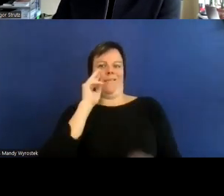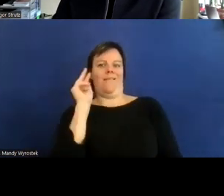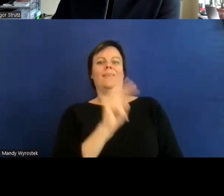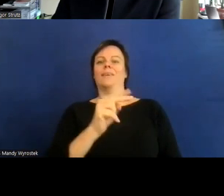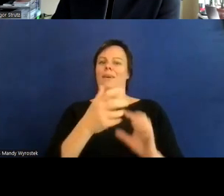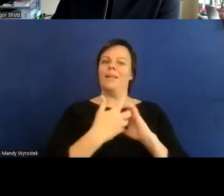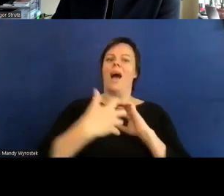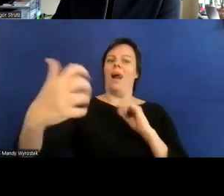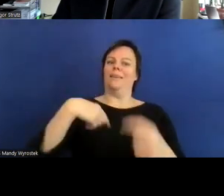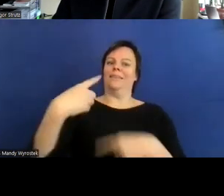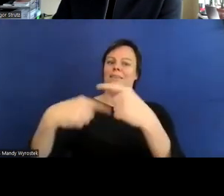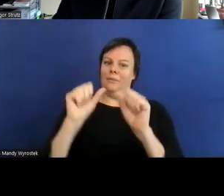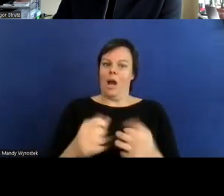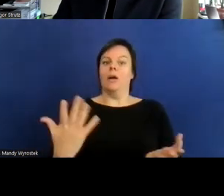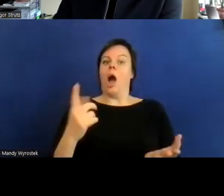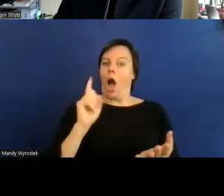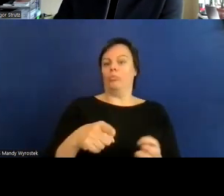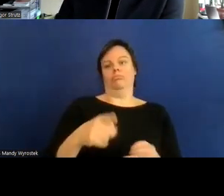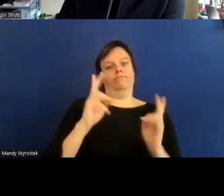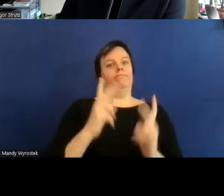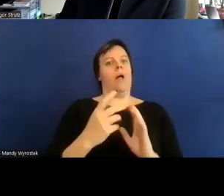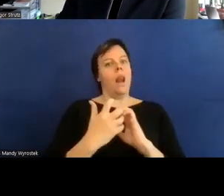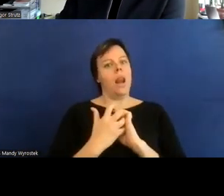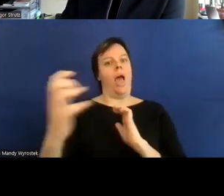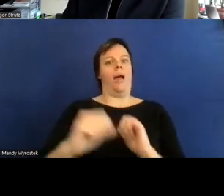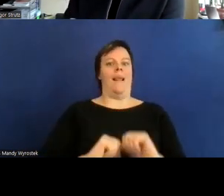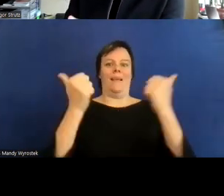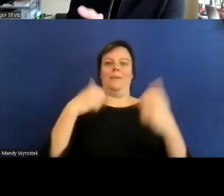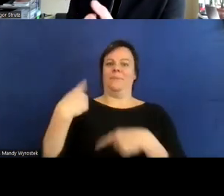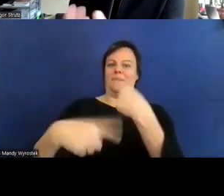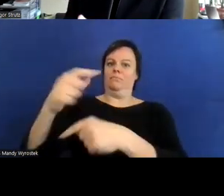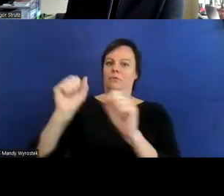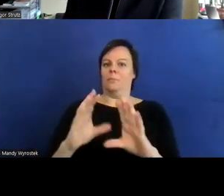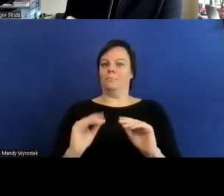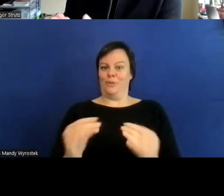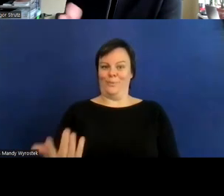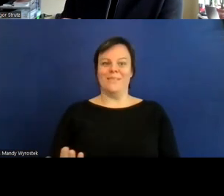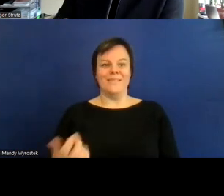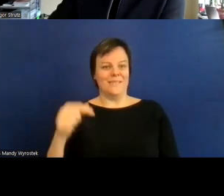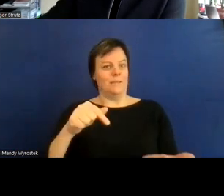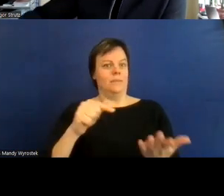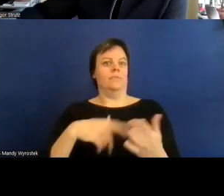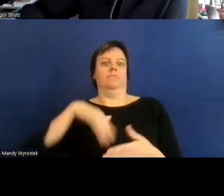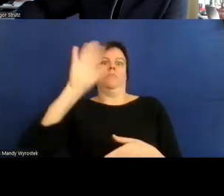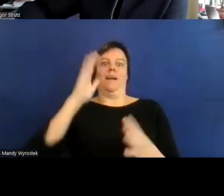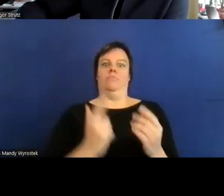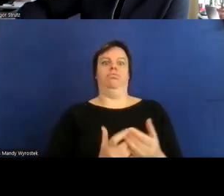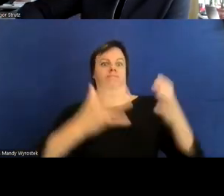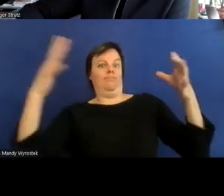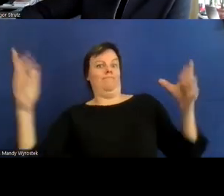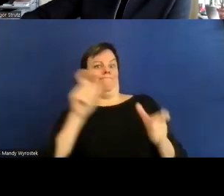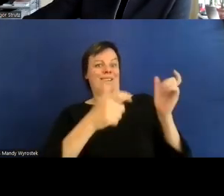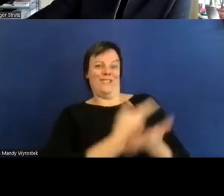menschen in dem zusammenhang auch noch mal was ist eine behinderung die behinderung